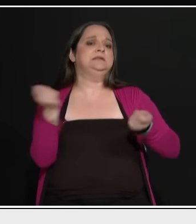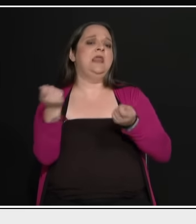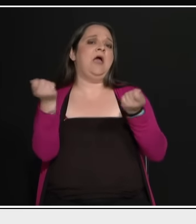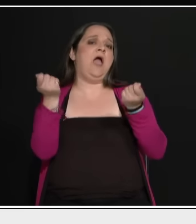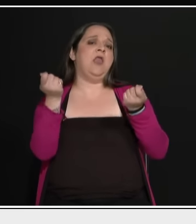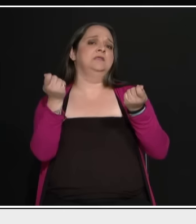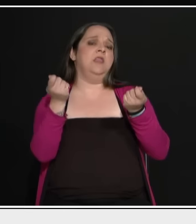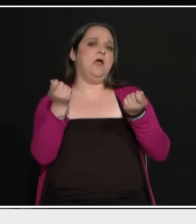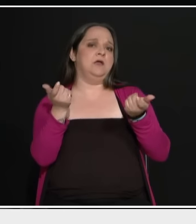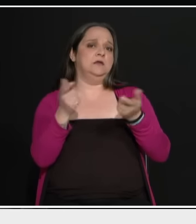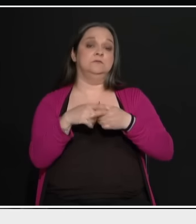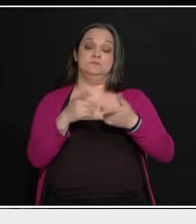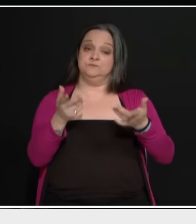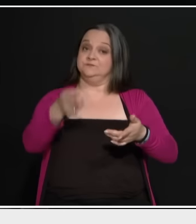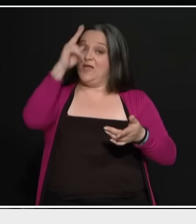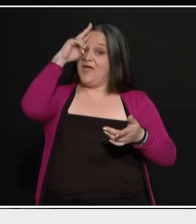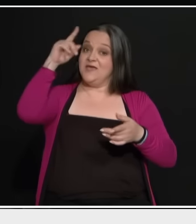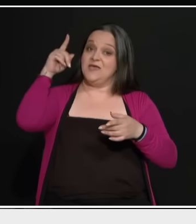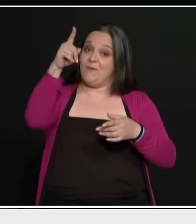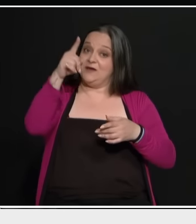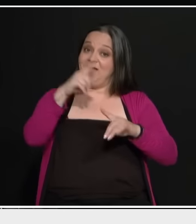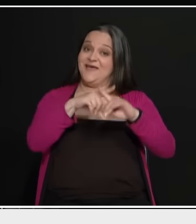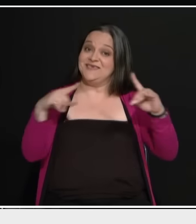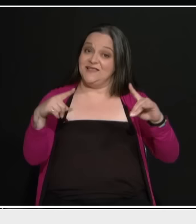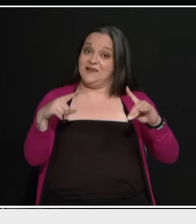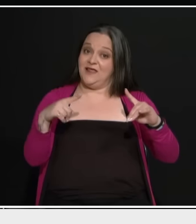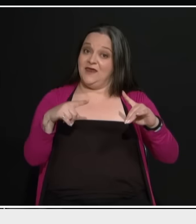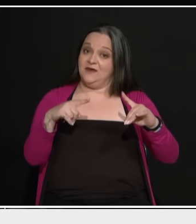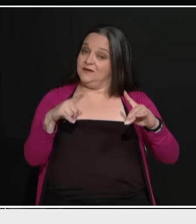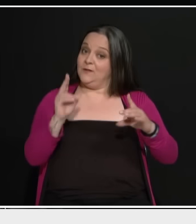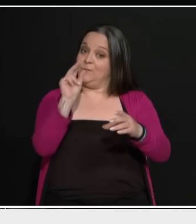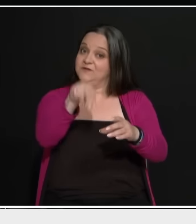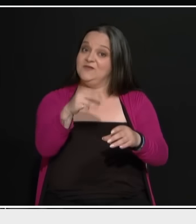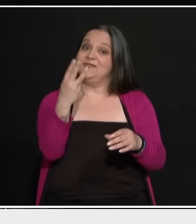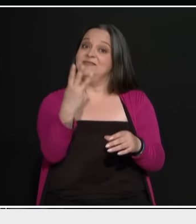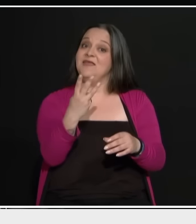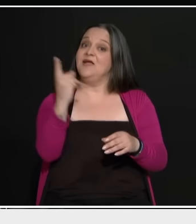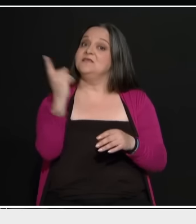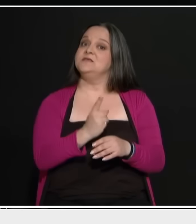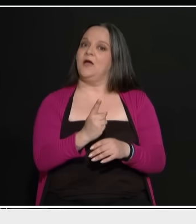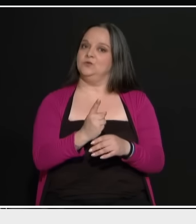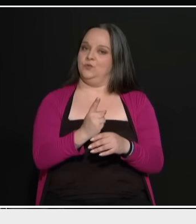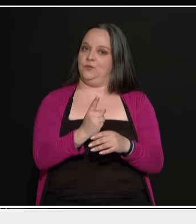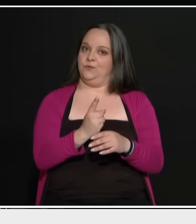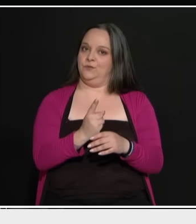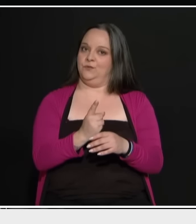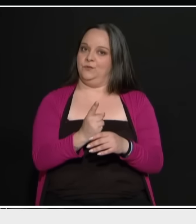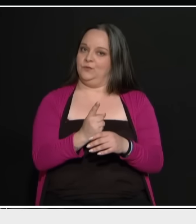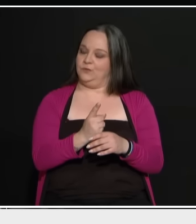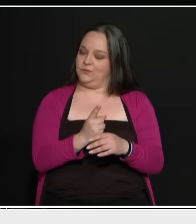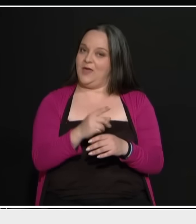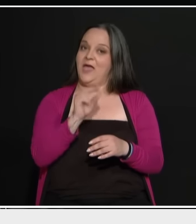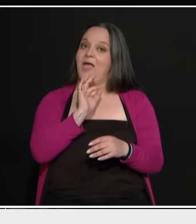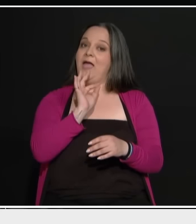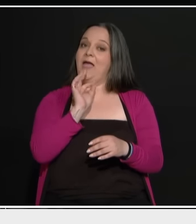πολίτης. Και στην Γερμανία ο Χίτλερ είχε 3% πάρει. Και εκμεταλλεύτηκε την οικονομική